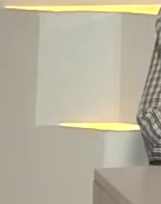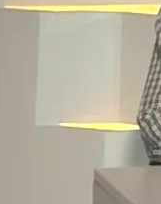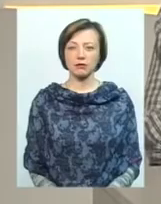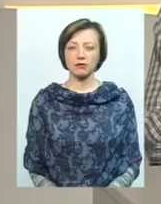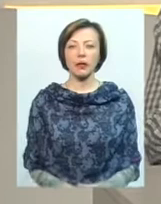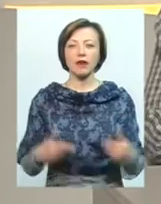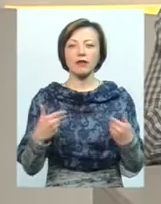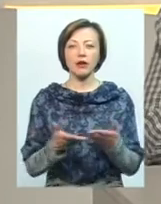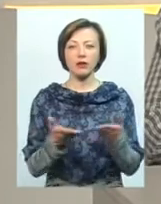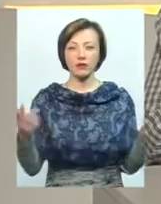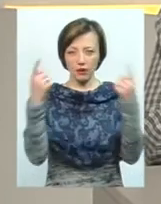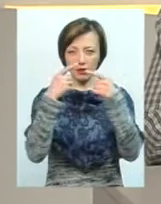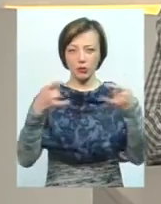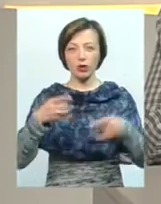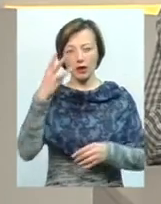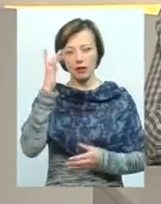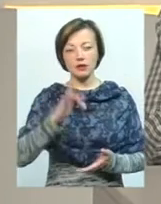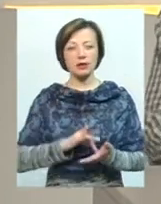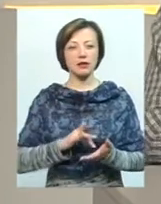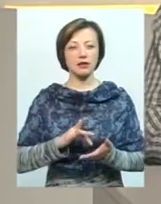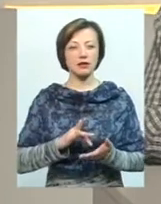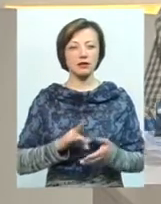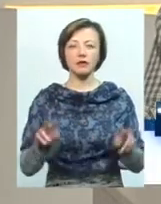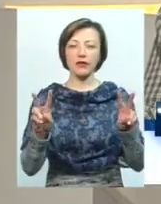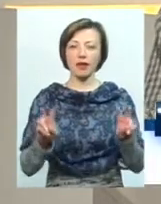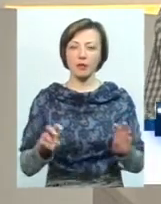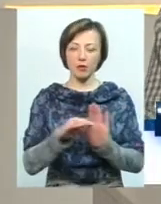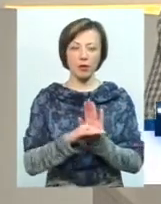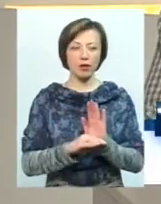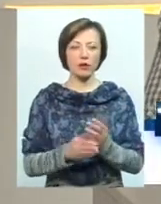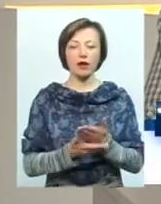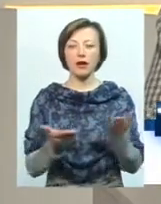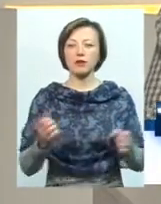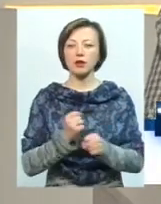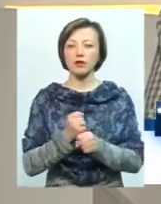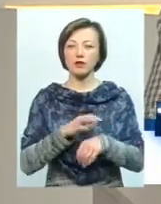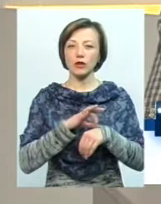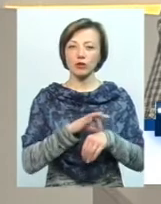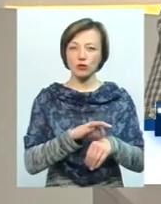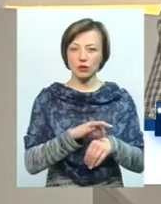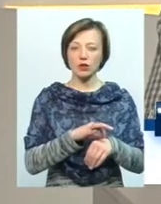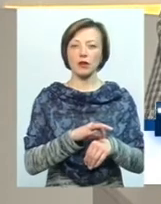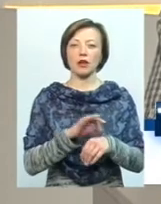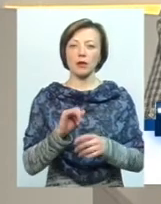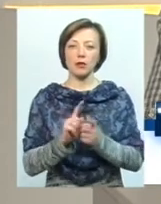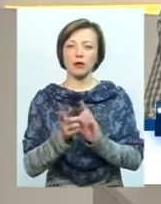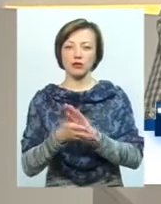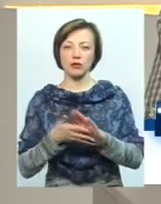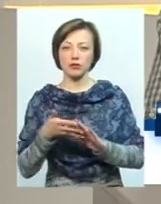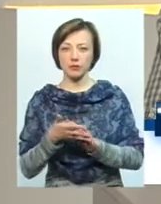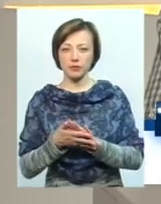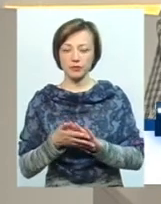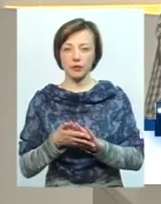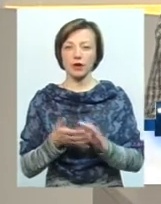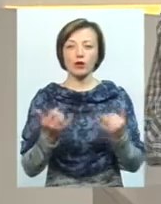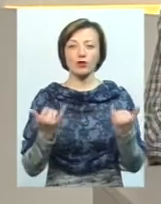Вітаю всіх в ефірі телеканал Поділля Центр. Тема. Отже, для вас працює Володимир Гудинський та Ольга Рибак, переклад мових жестів.